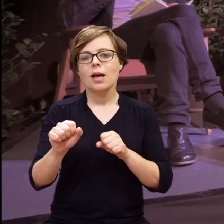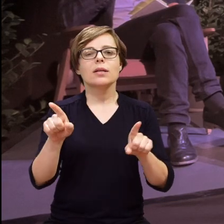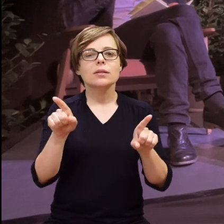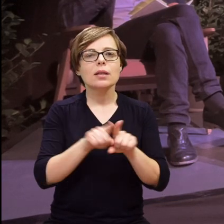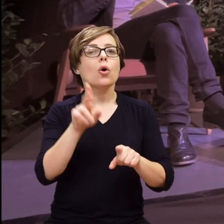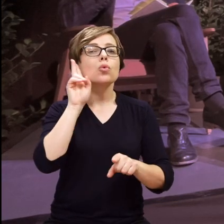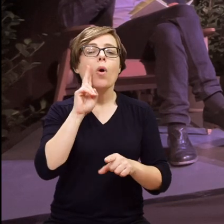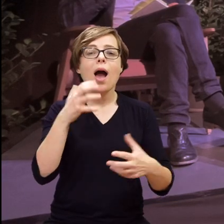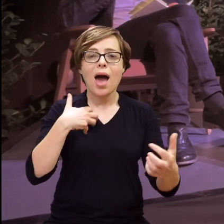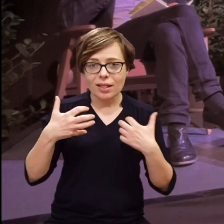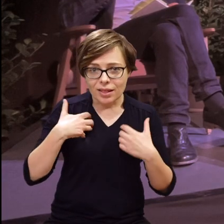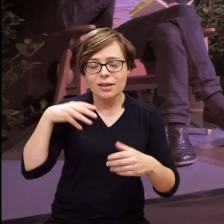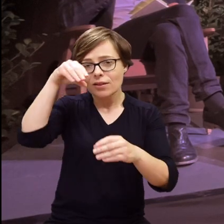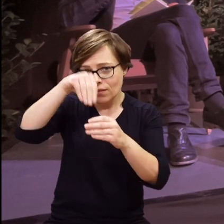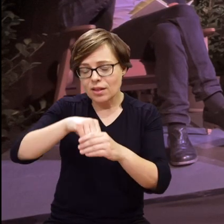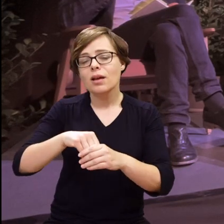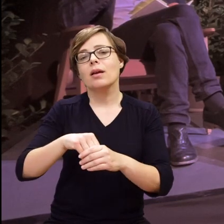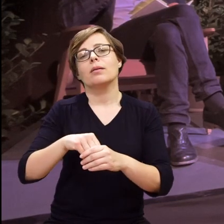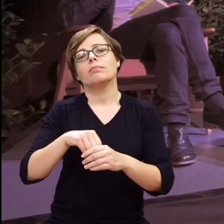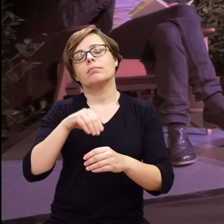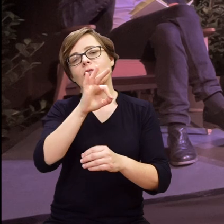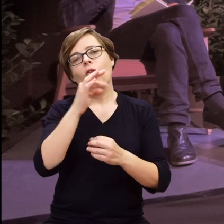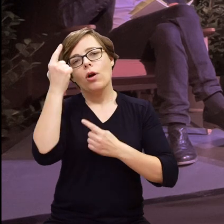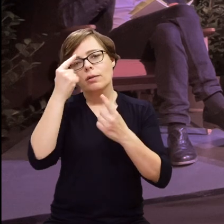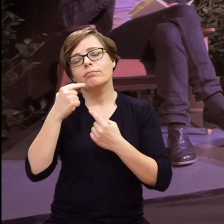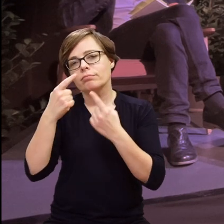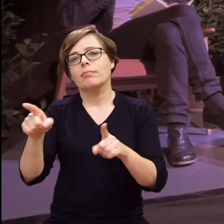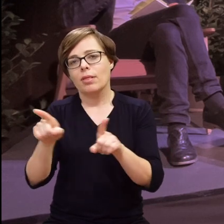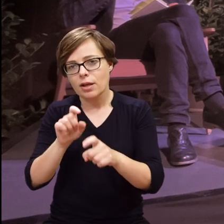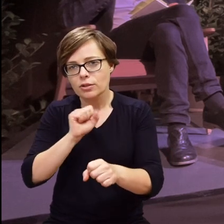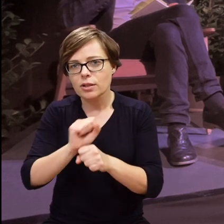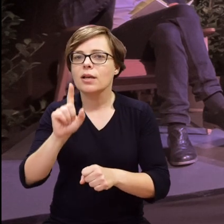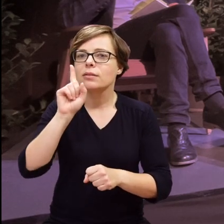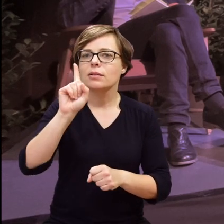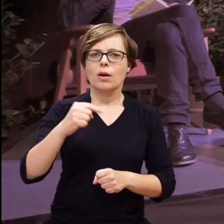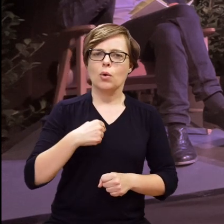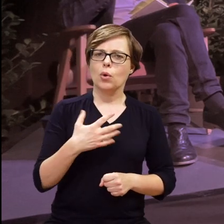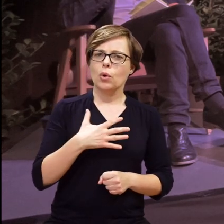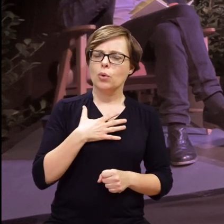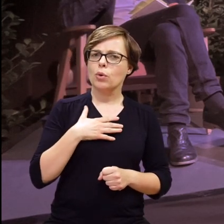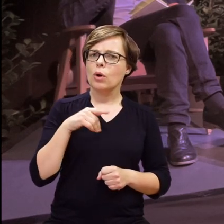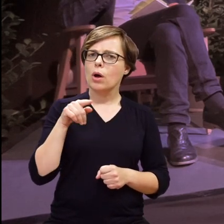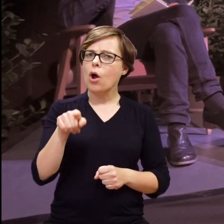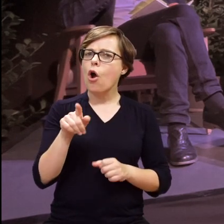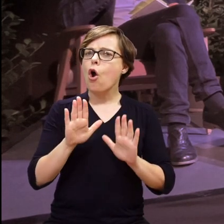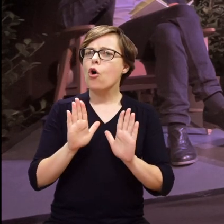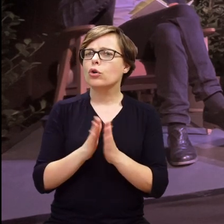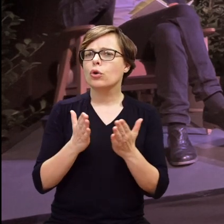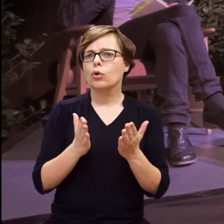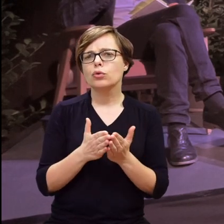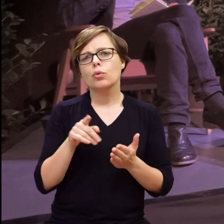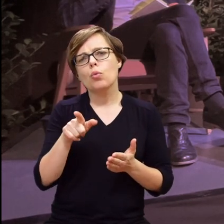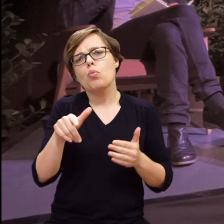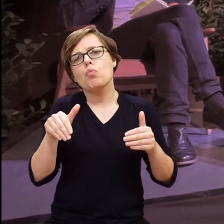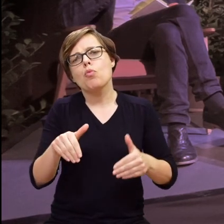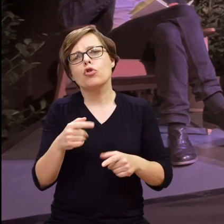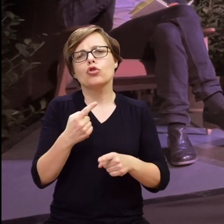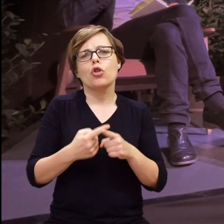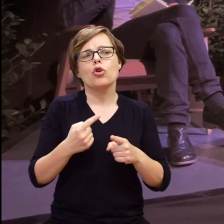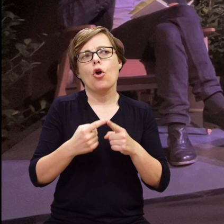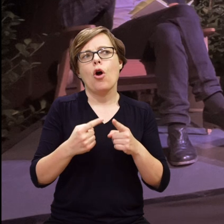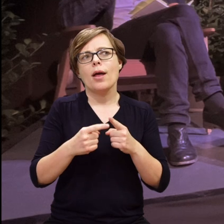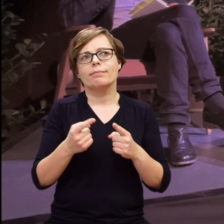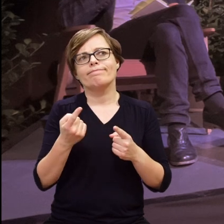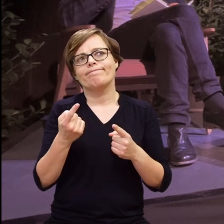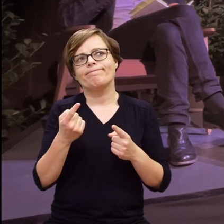osoby, które robią głusi i głusi artyści, to wydawało mi się, ta książka